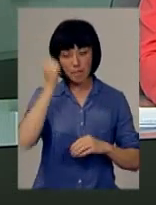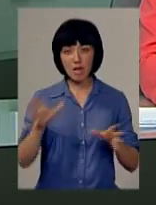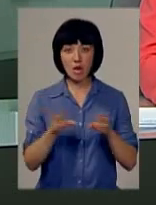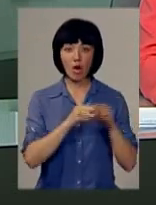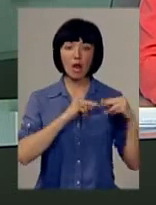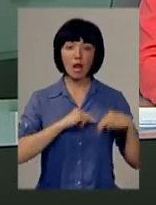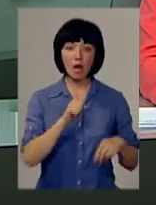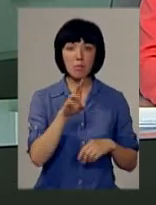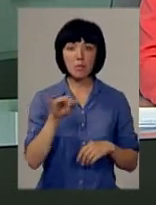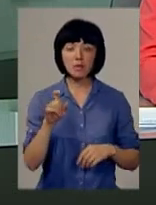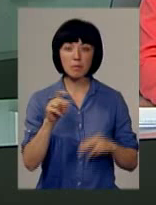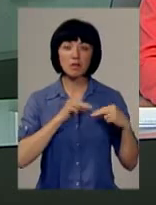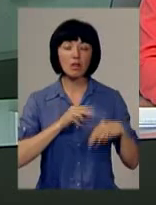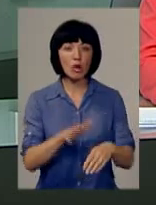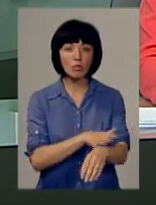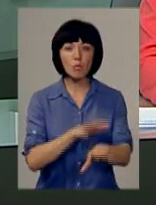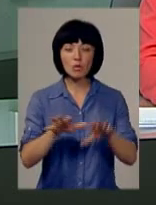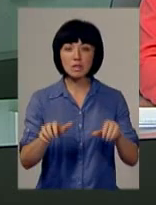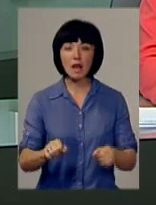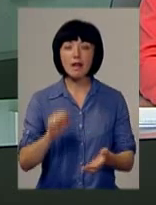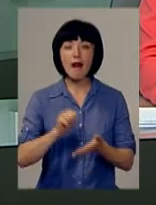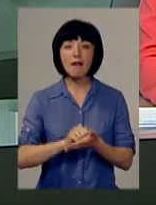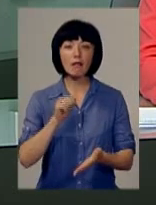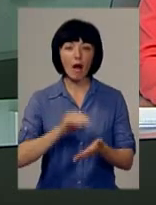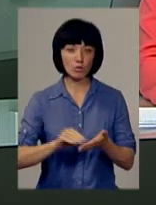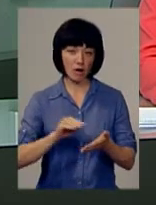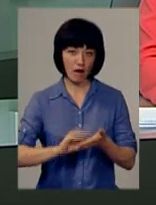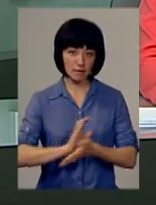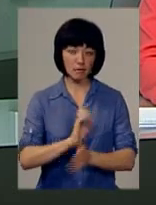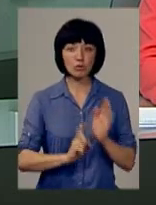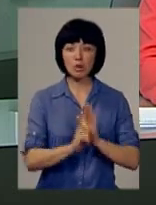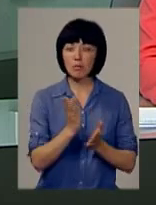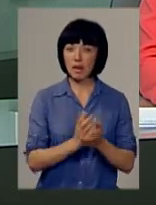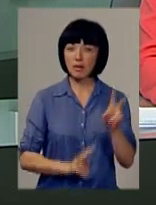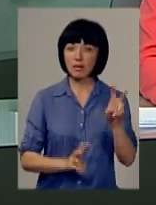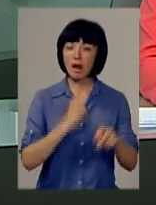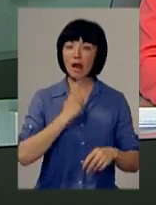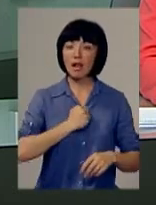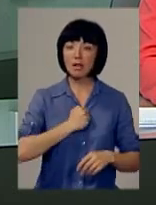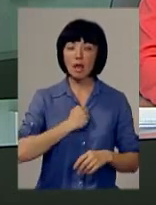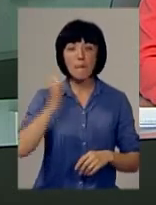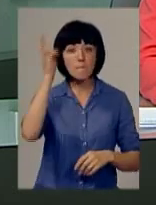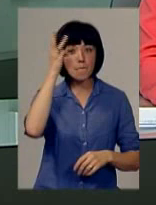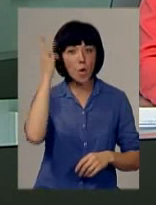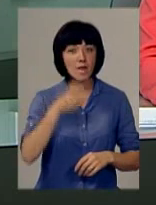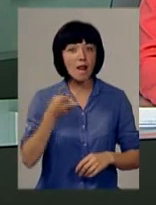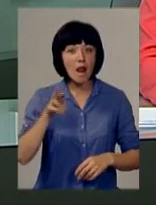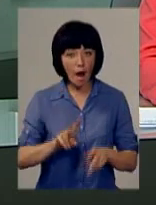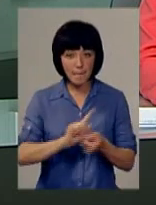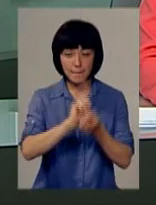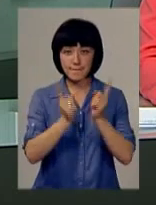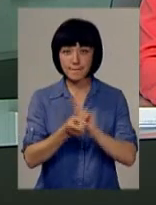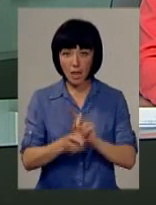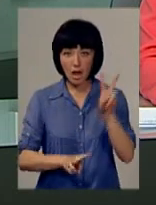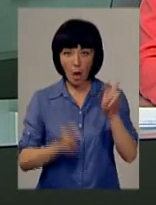Саме він найдовше пропрацював на посаді редактора цієї газети, яка спочатку мала назву «Радянське поділля», а потім була переіменована